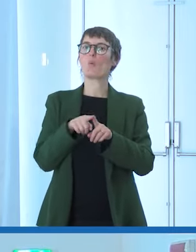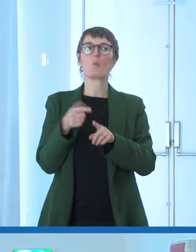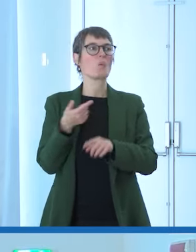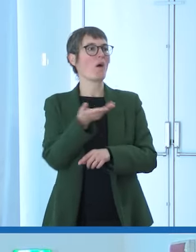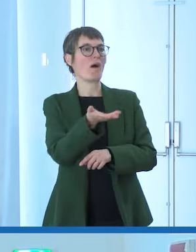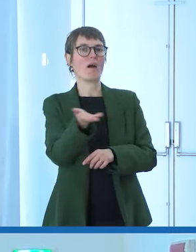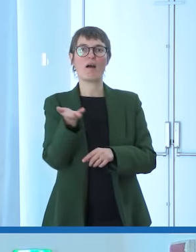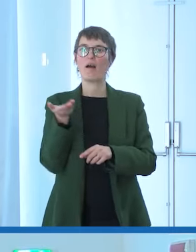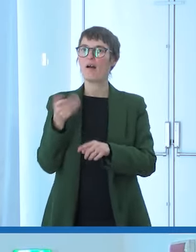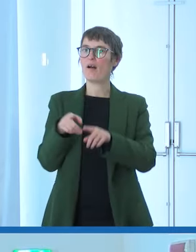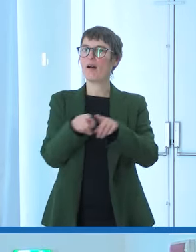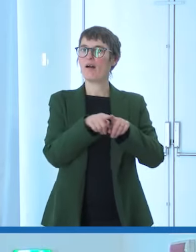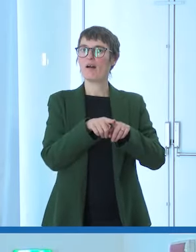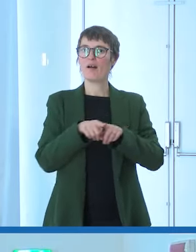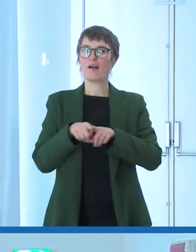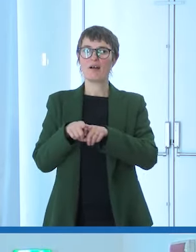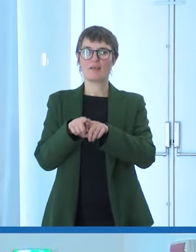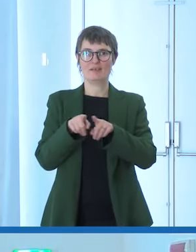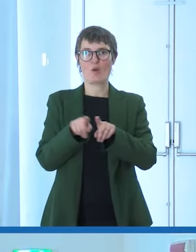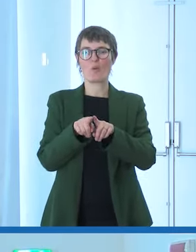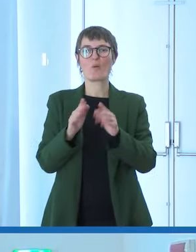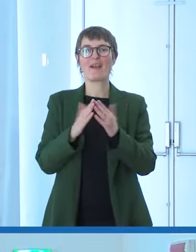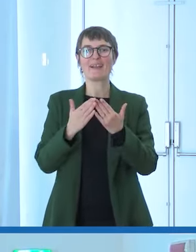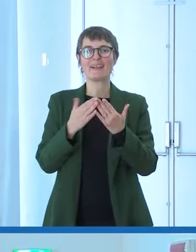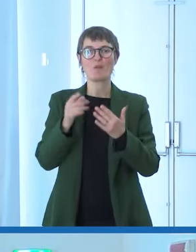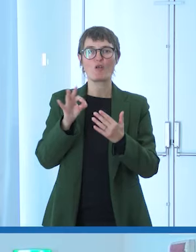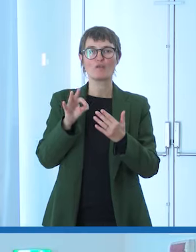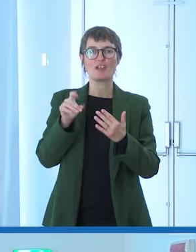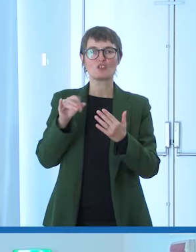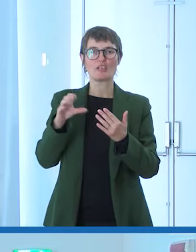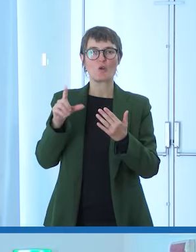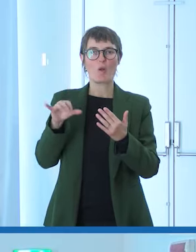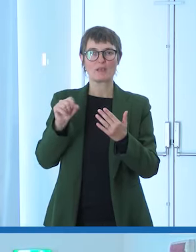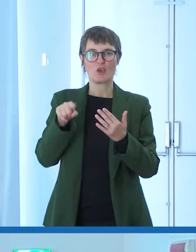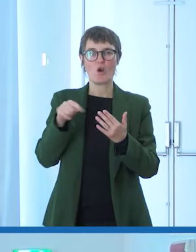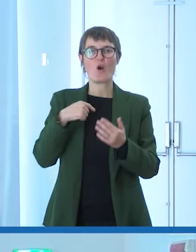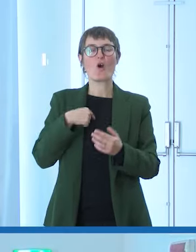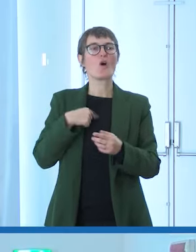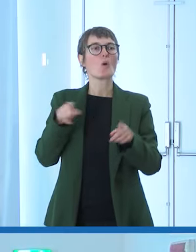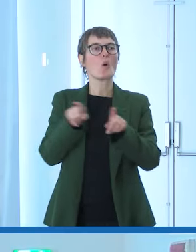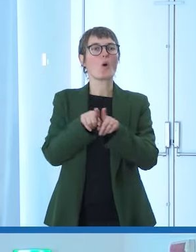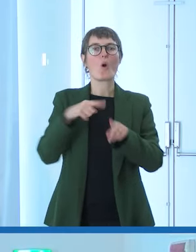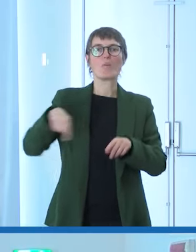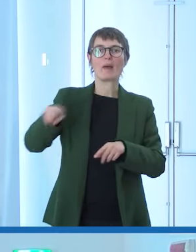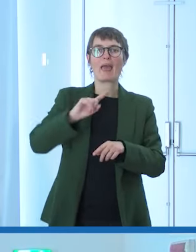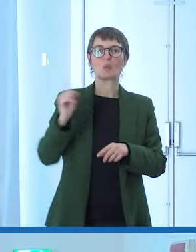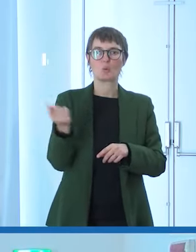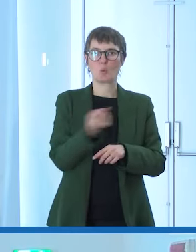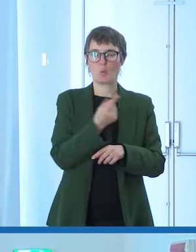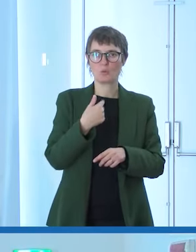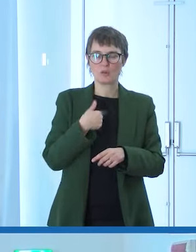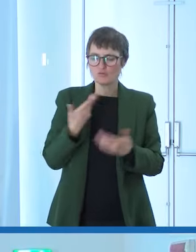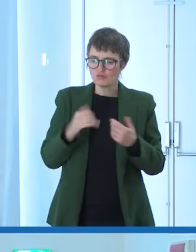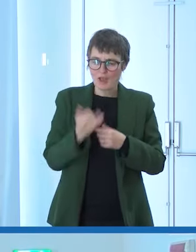di Francesco Piccolo e ho portato i capelli lunghi per più di 40 anni molto lunghi da piccolo con i boccoli